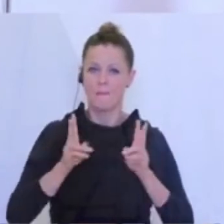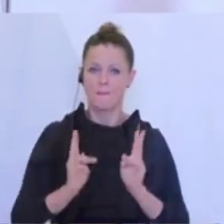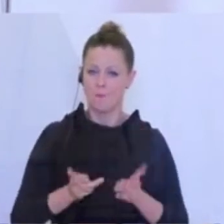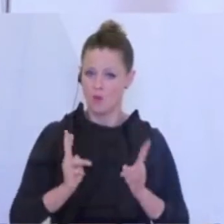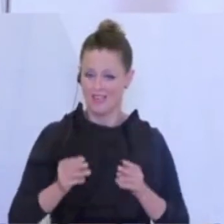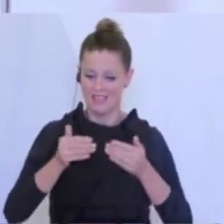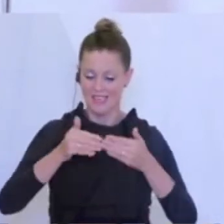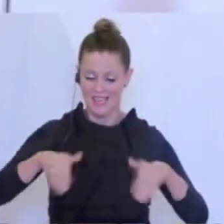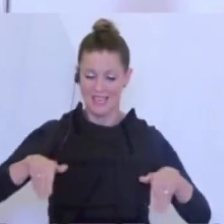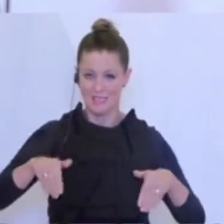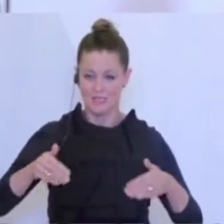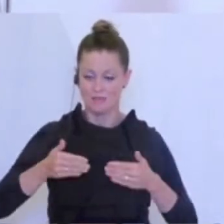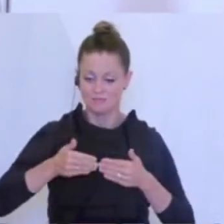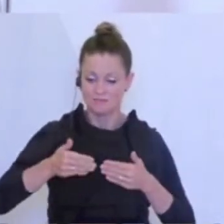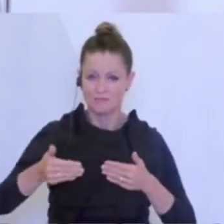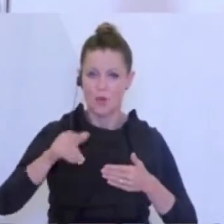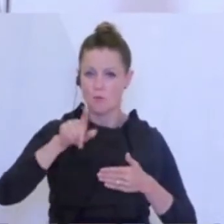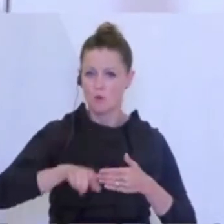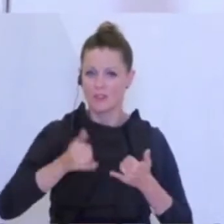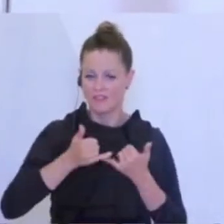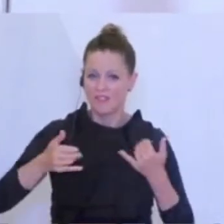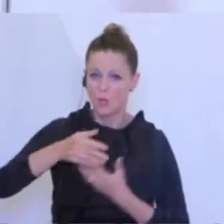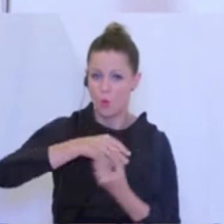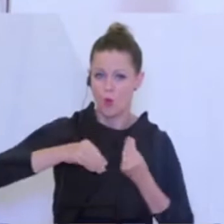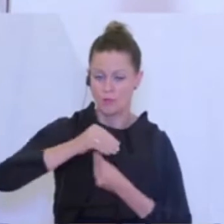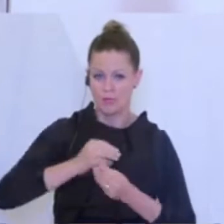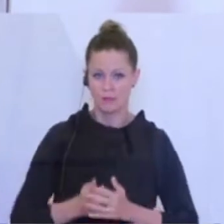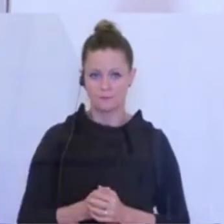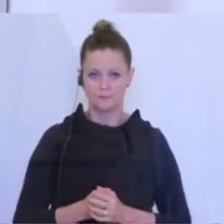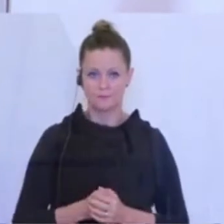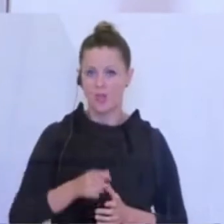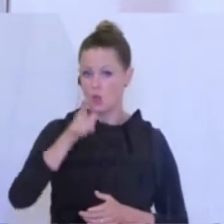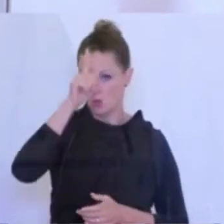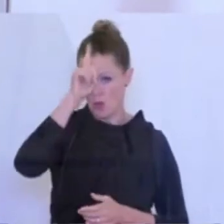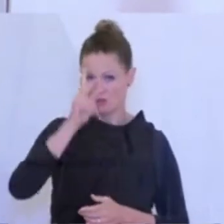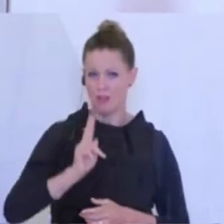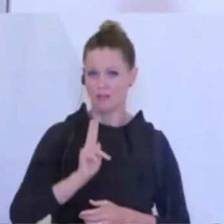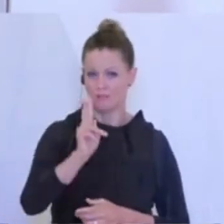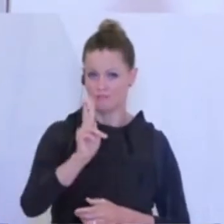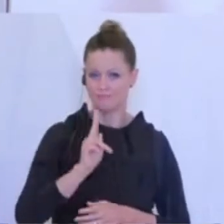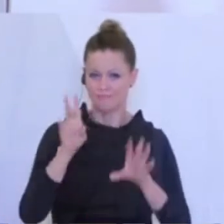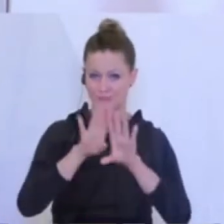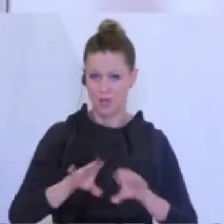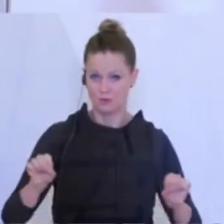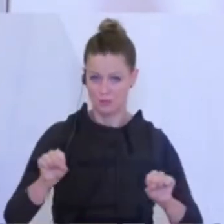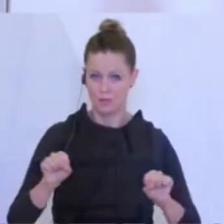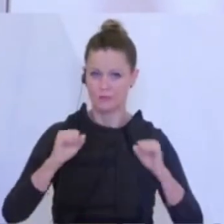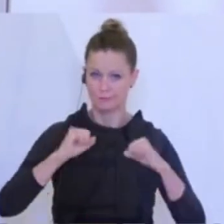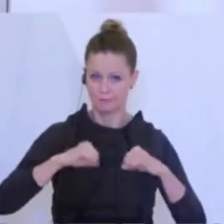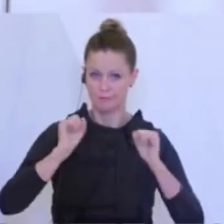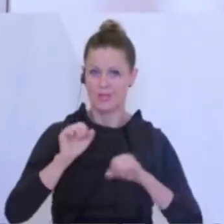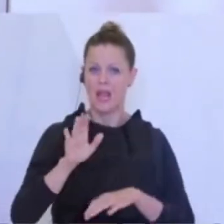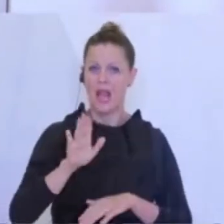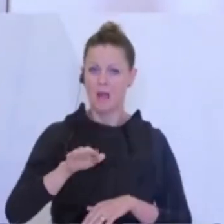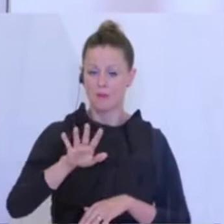Grenzen in den nächsten Monaten umgehen wollen. Wir haben uns mit Deutschland darauf verständigt, dass wir ab